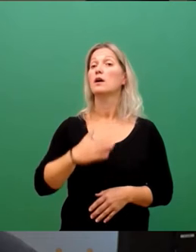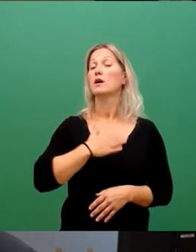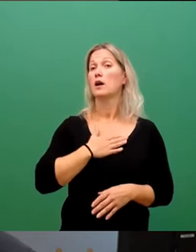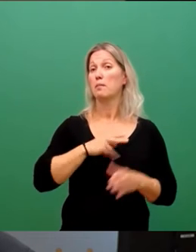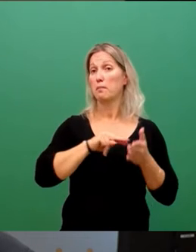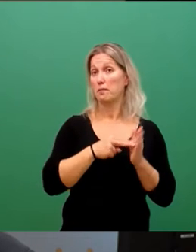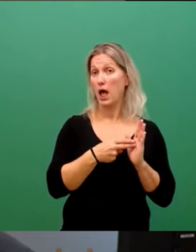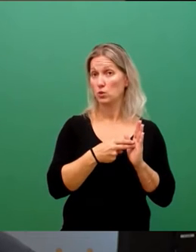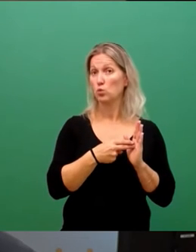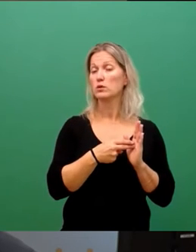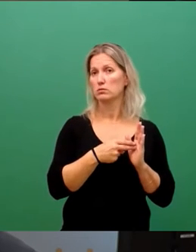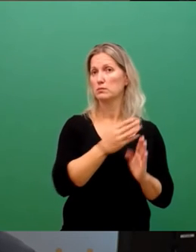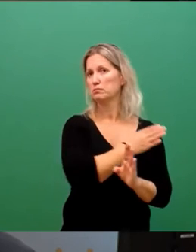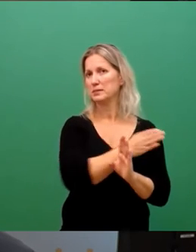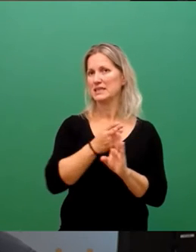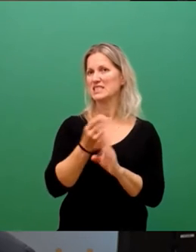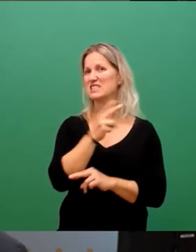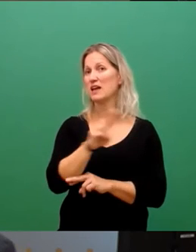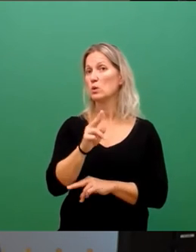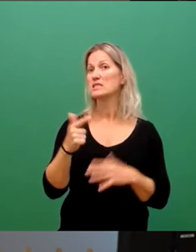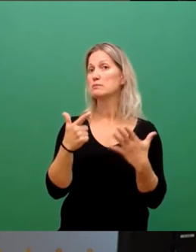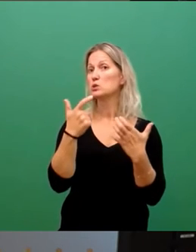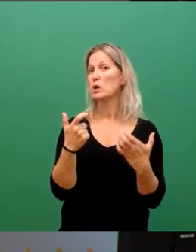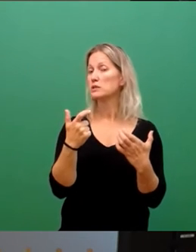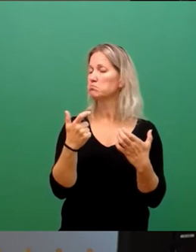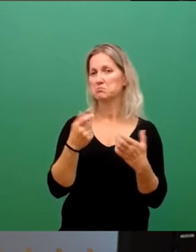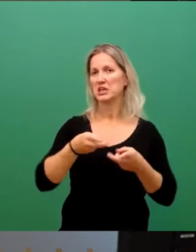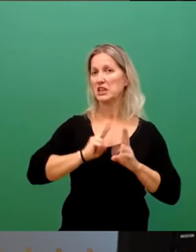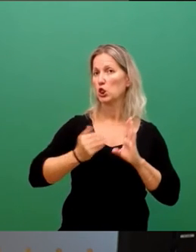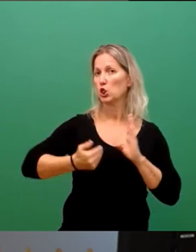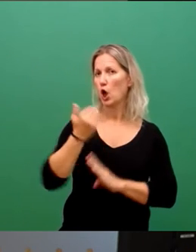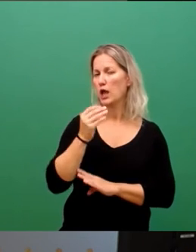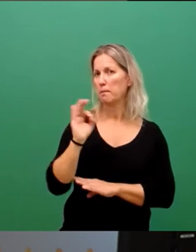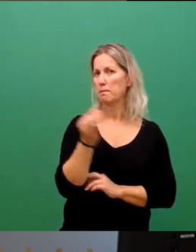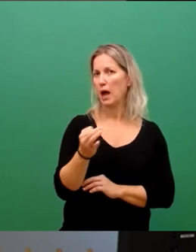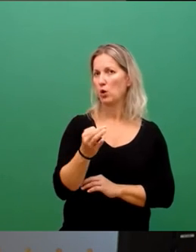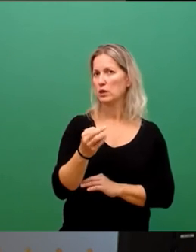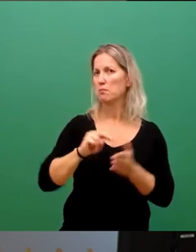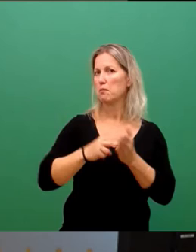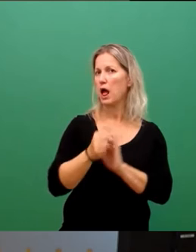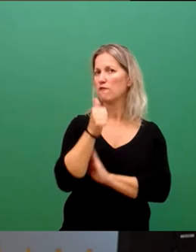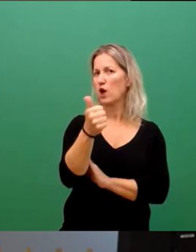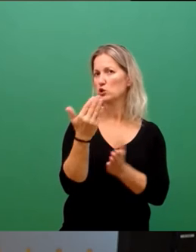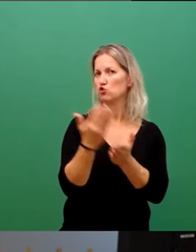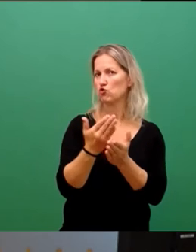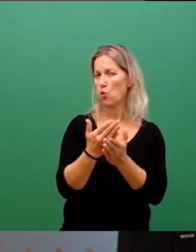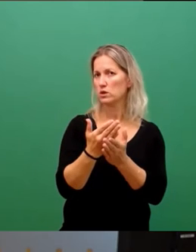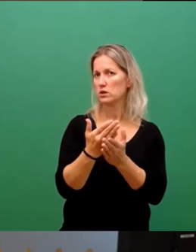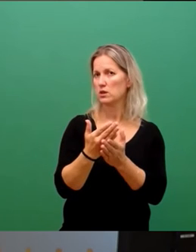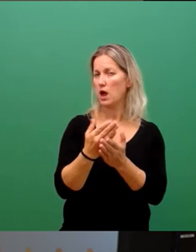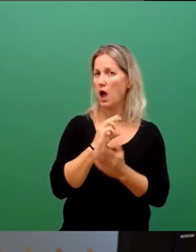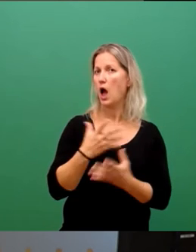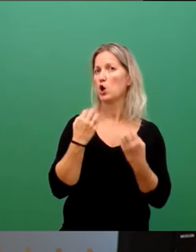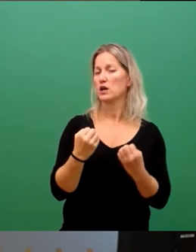Zeit bis 2027 ohne neue Kredite aus. Auch halten wir daran fest, keine Mehreinnahmen